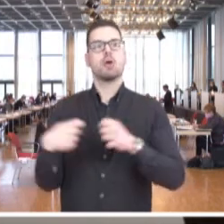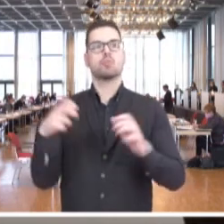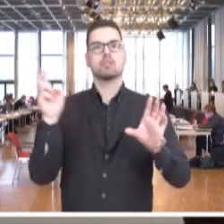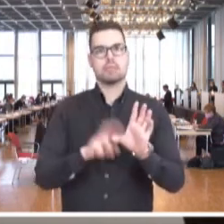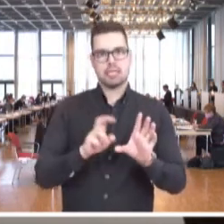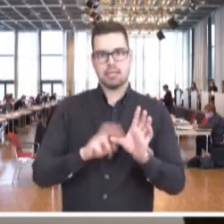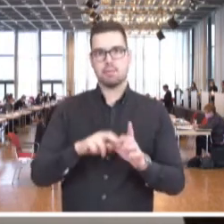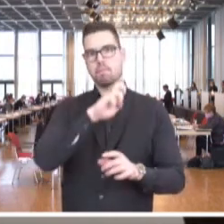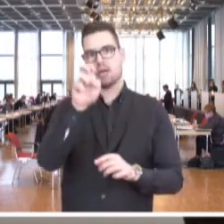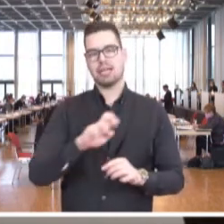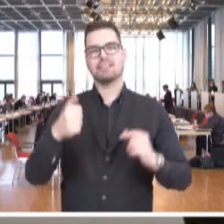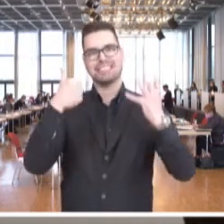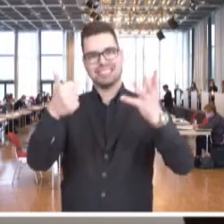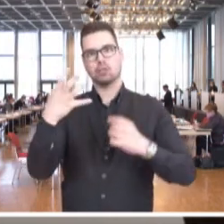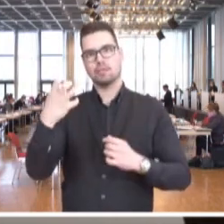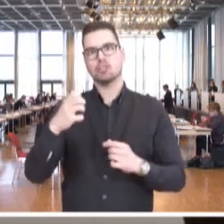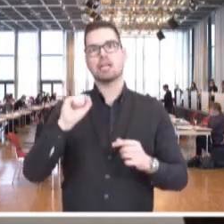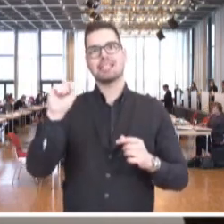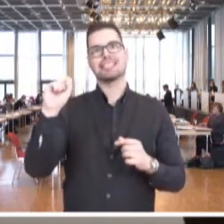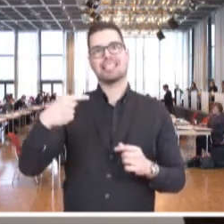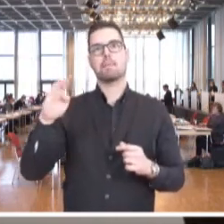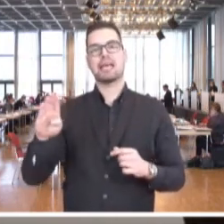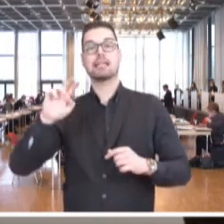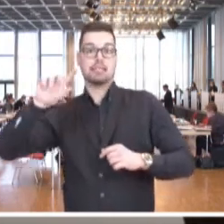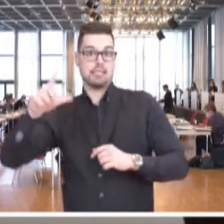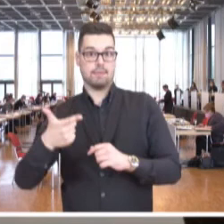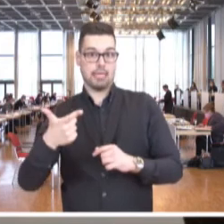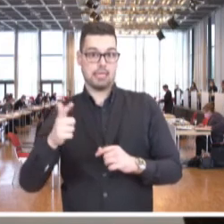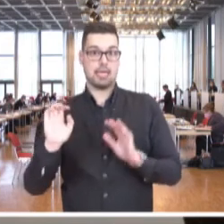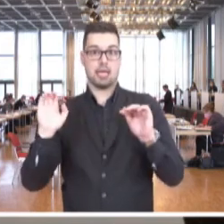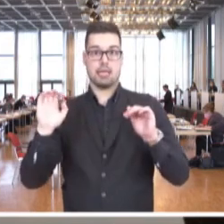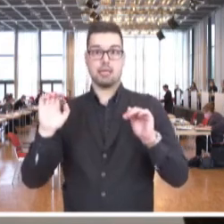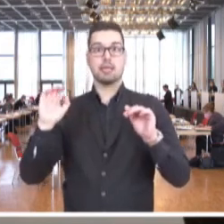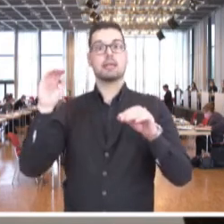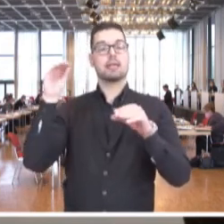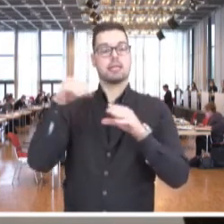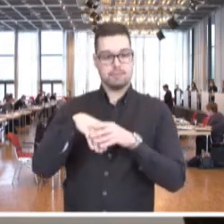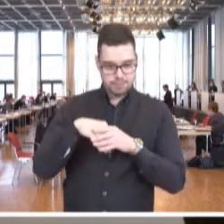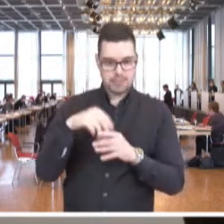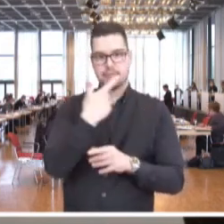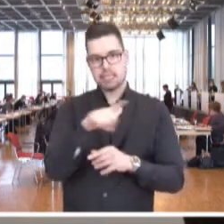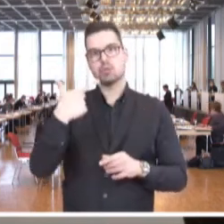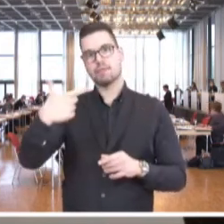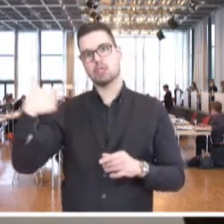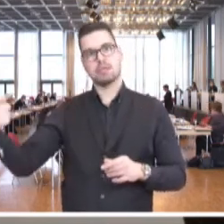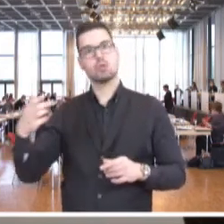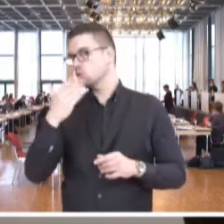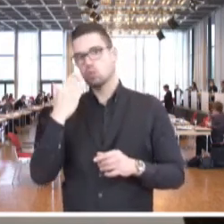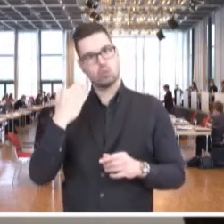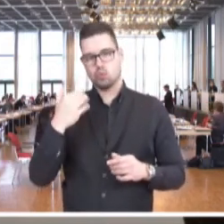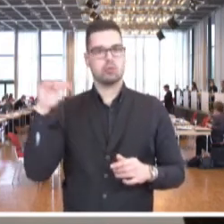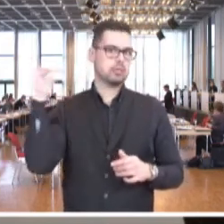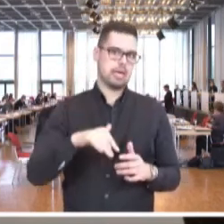§ 46 SGB II enthält damit ab 2022 keine